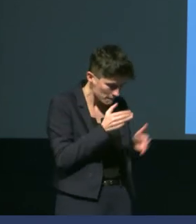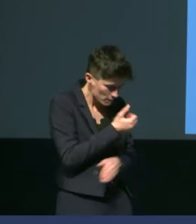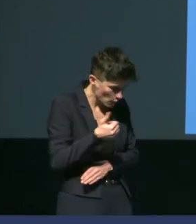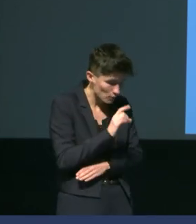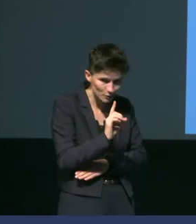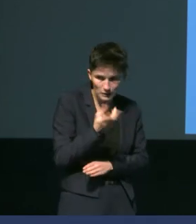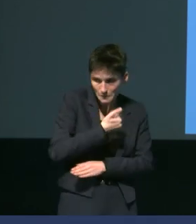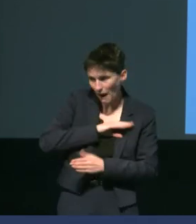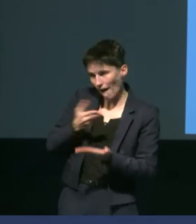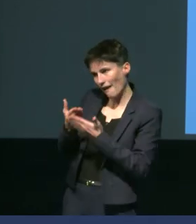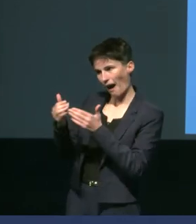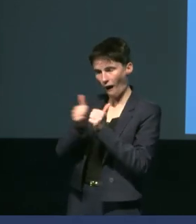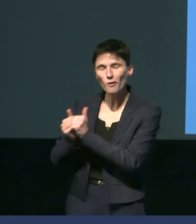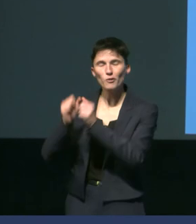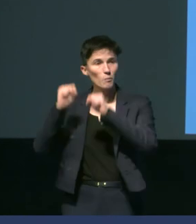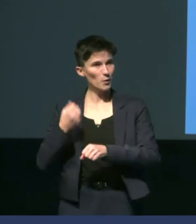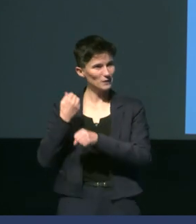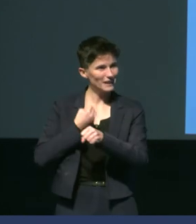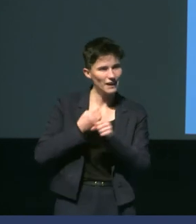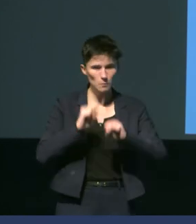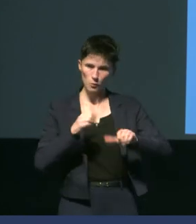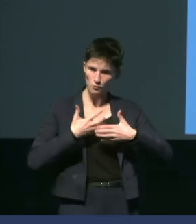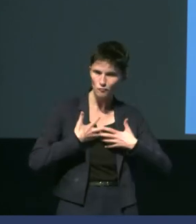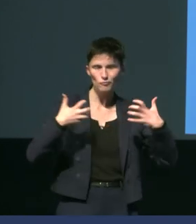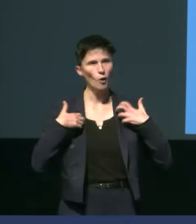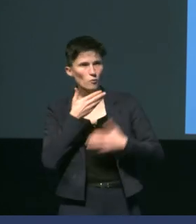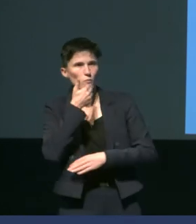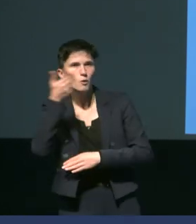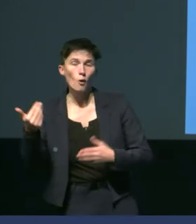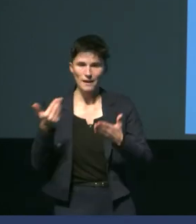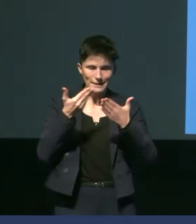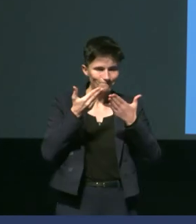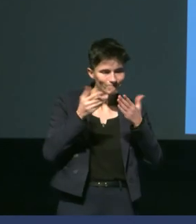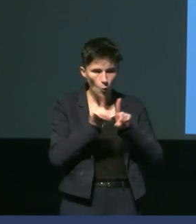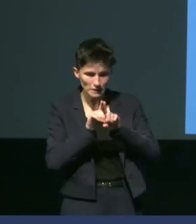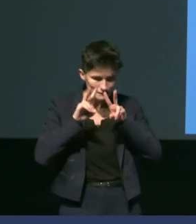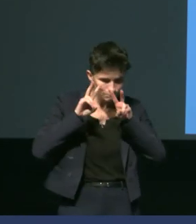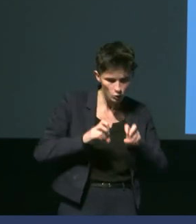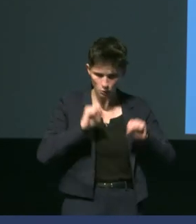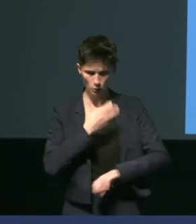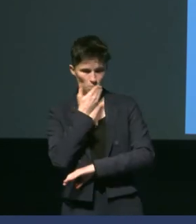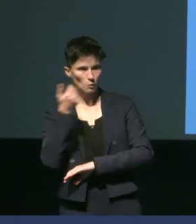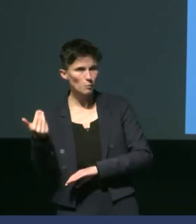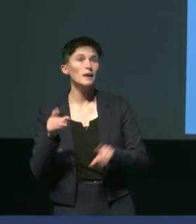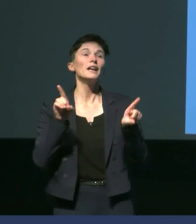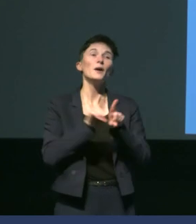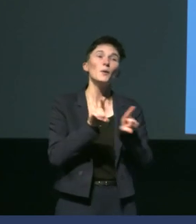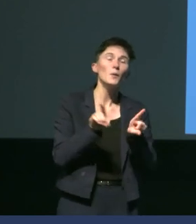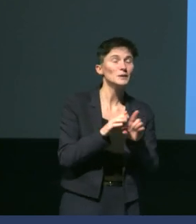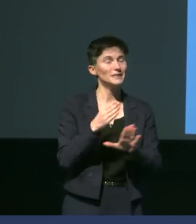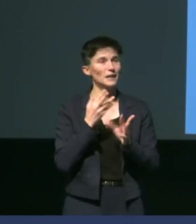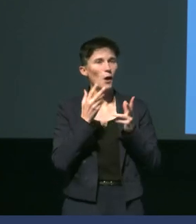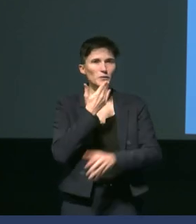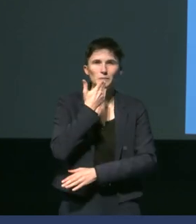ça qu'on est capable d'améliorer la science et d'améliorer nos études et puis j'en profite également pour remercier les personnes